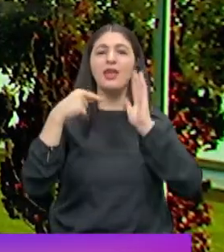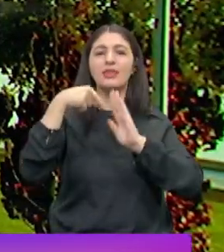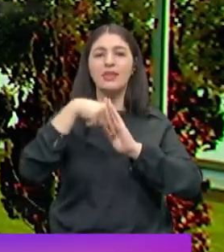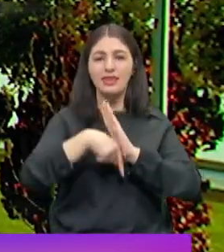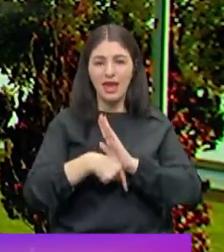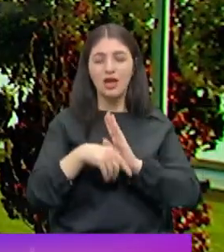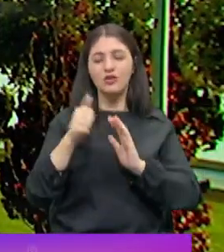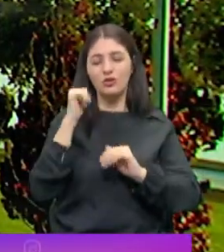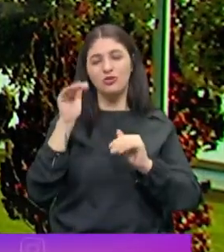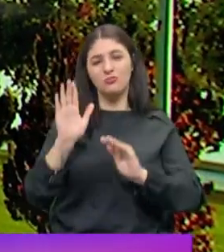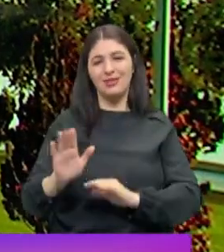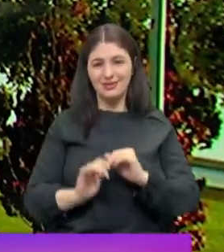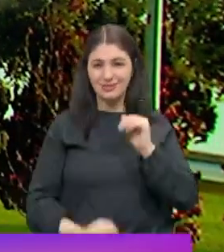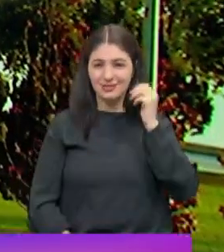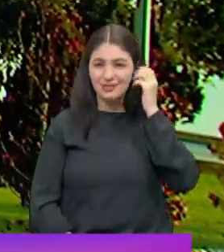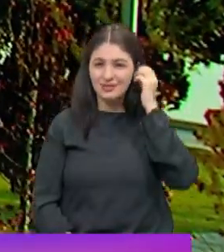dönüşe bırakalım.